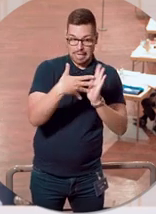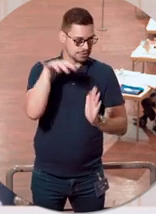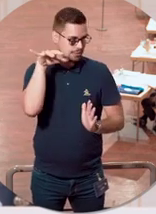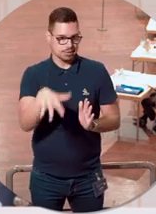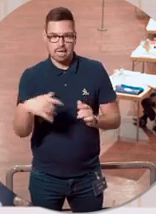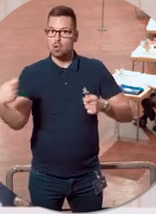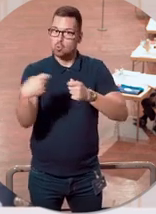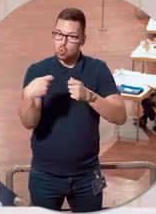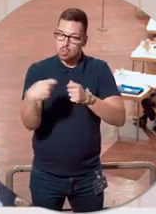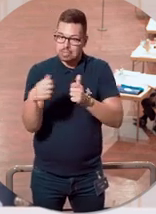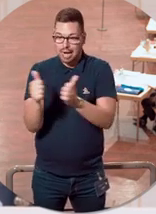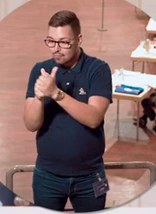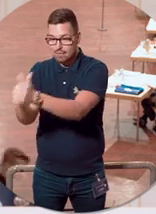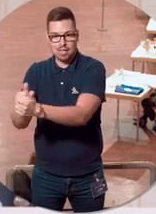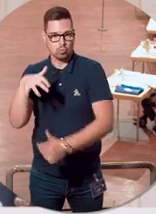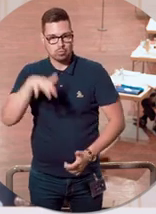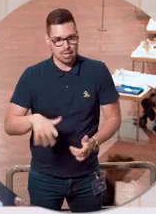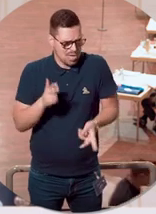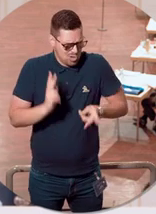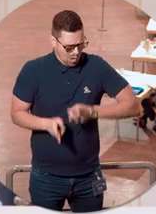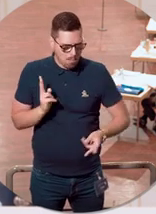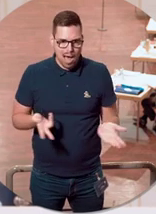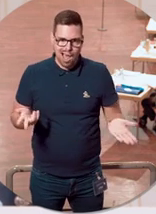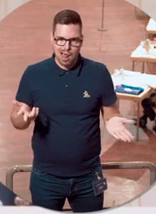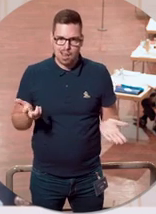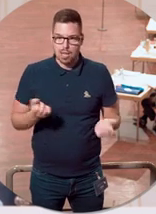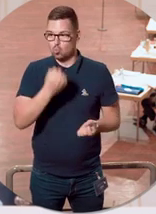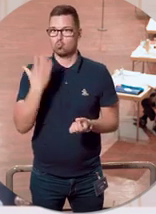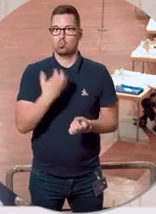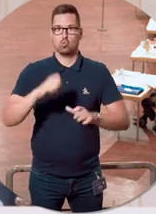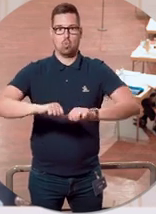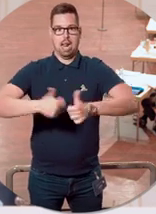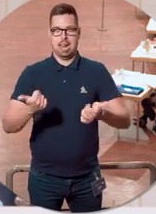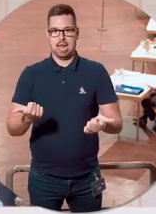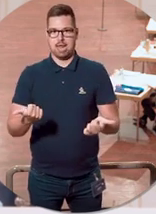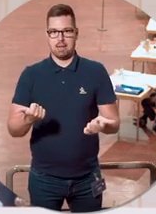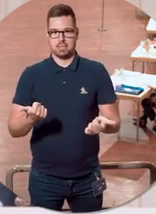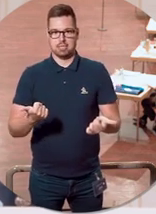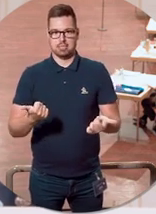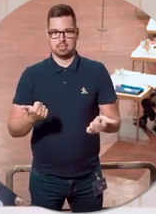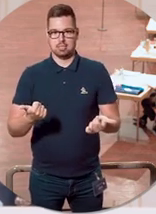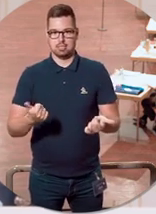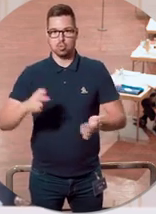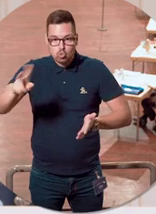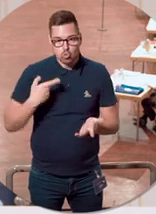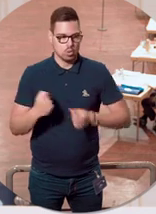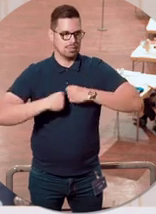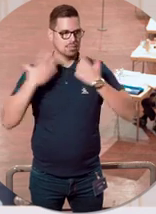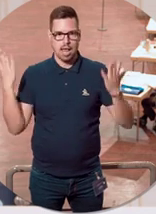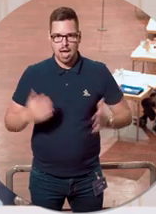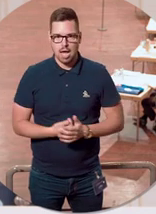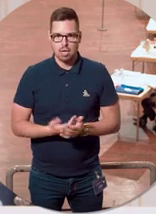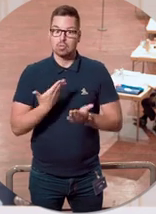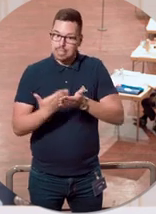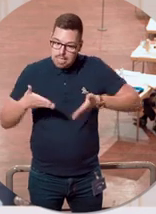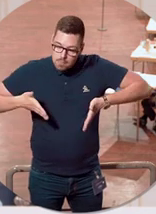dazu Kontaktnachverfolgung da ist, dann ist doch das normal, dass man nochmal kulturelles Leben in diesem Land zurück will. Und deswegen haben wir das auch schon